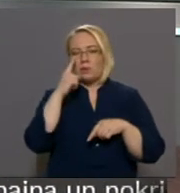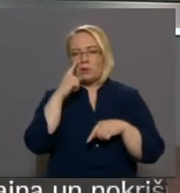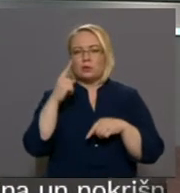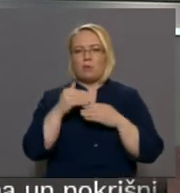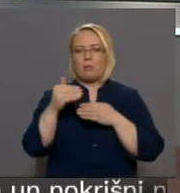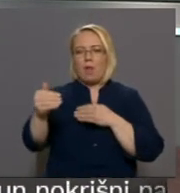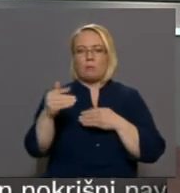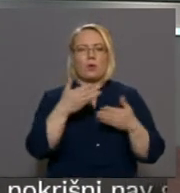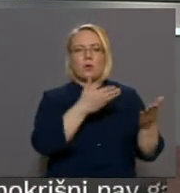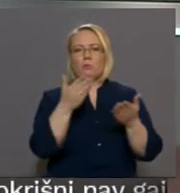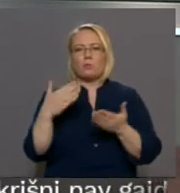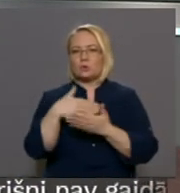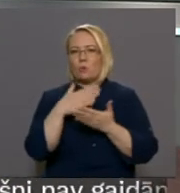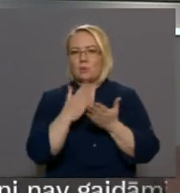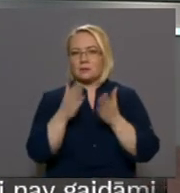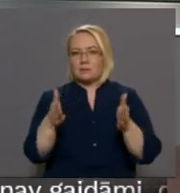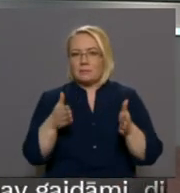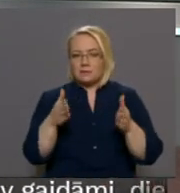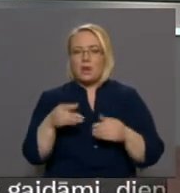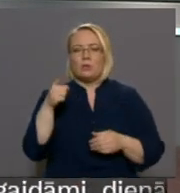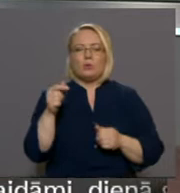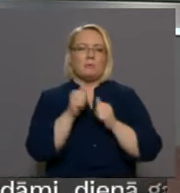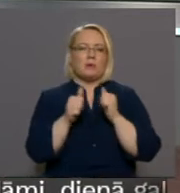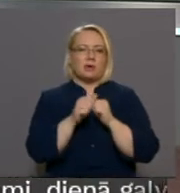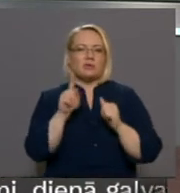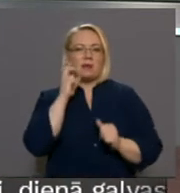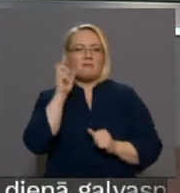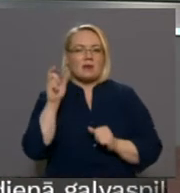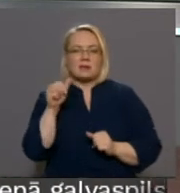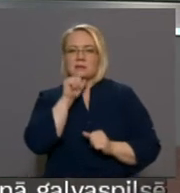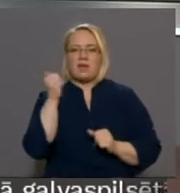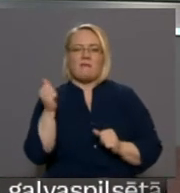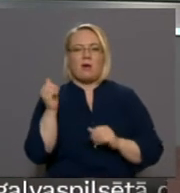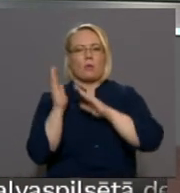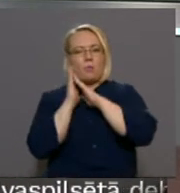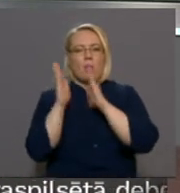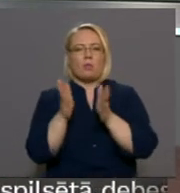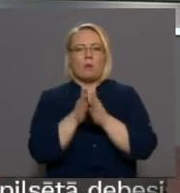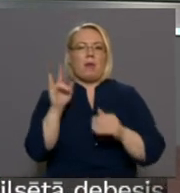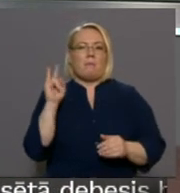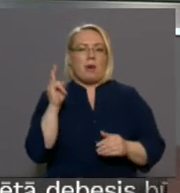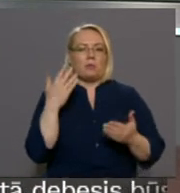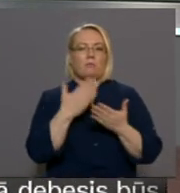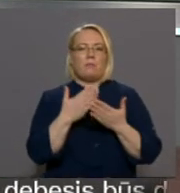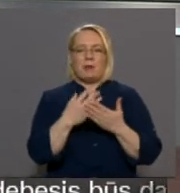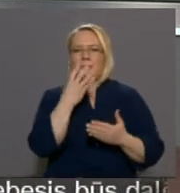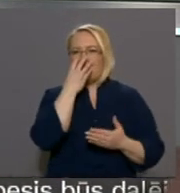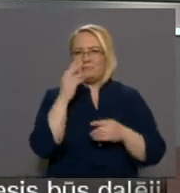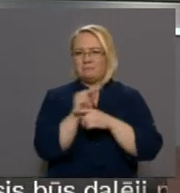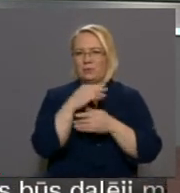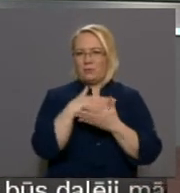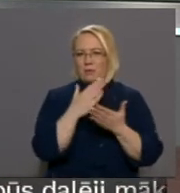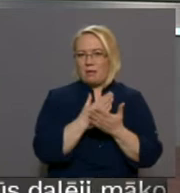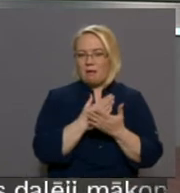jebkuras slimnīcas nodaļas. Turvis biežāk uzturas vecāki, kuriem nav iespējas nakšņot pie bērna, piemēram, intensīvās terapijas